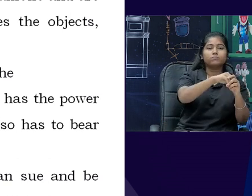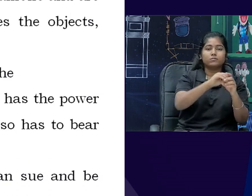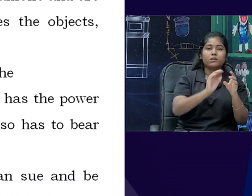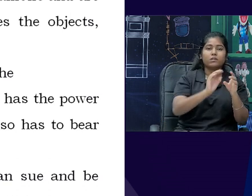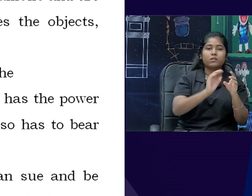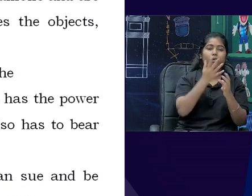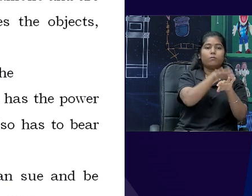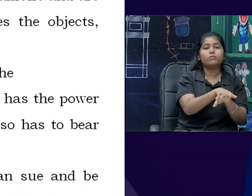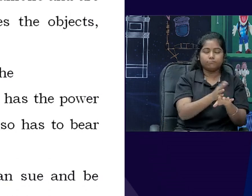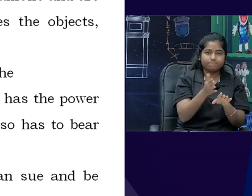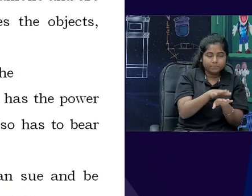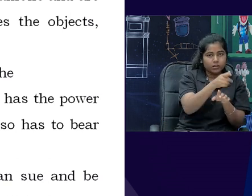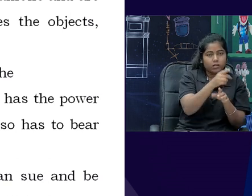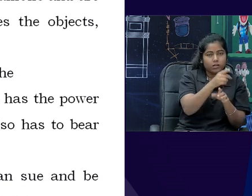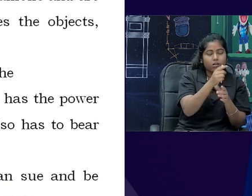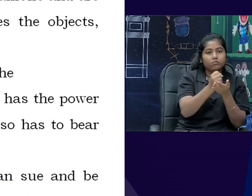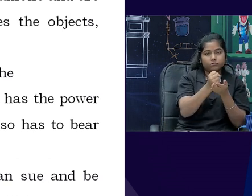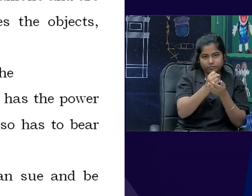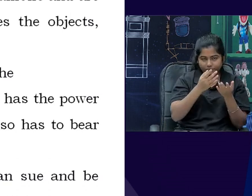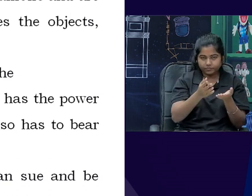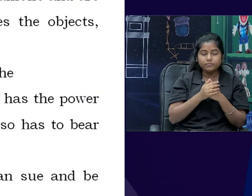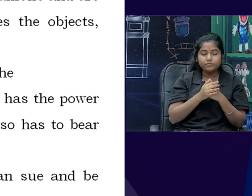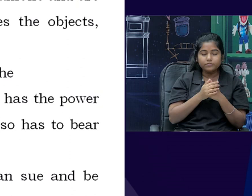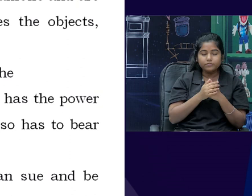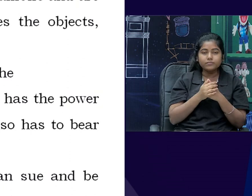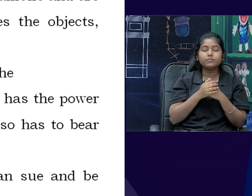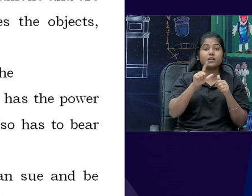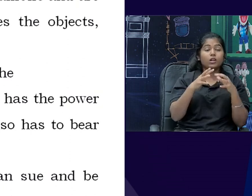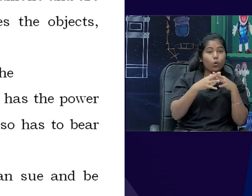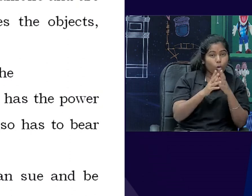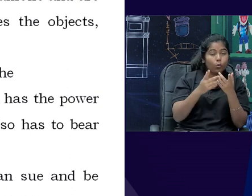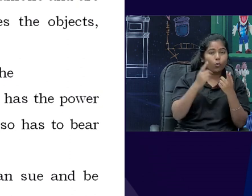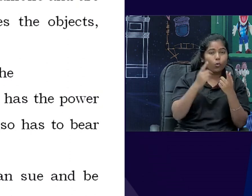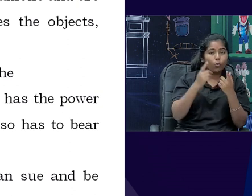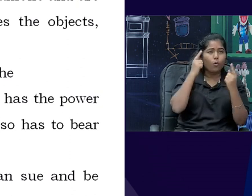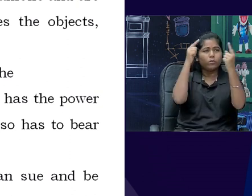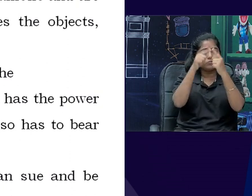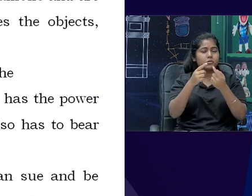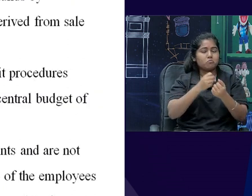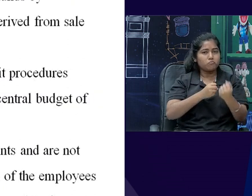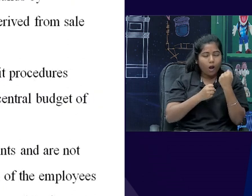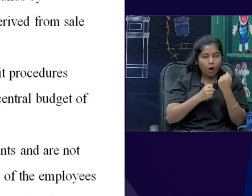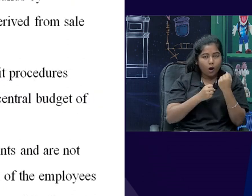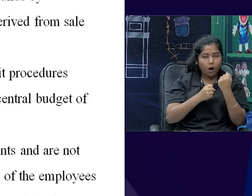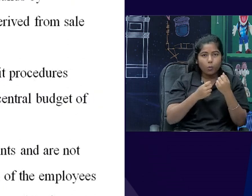वो जो act है, law है, उससे define होती है, उसकी objectives, powers, privileges,